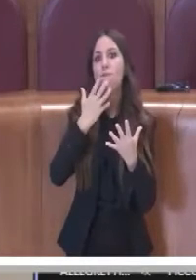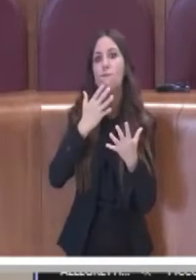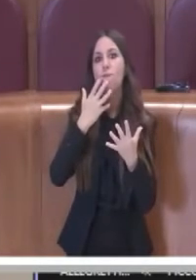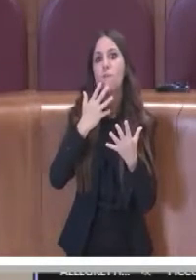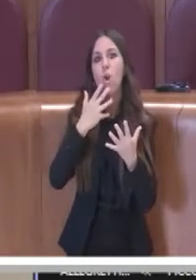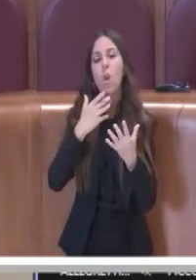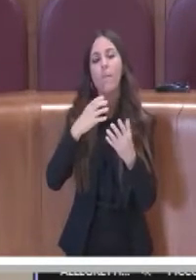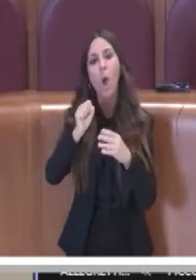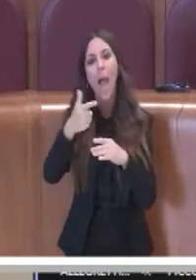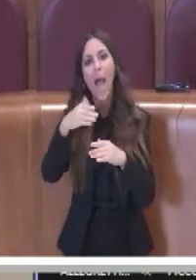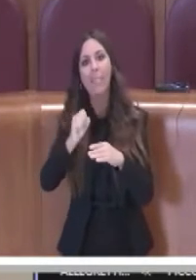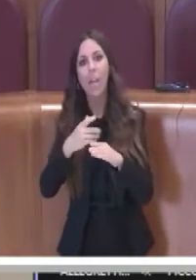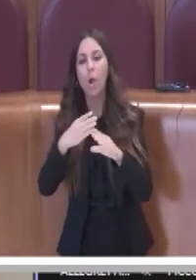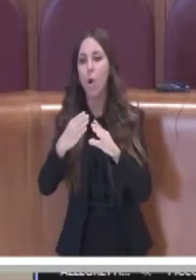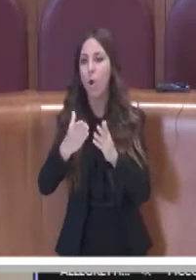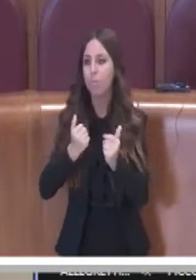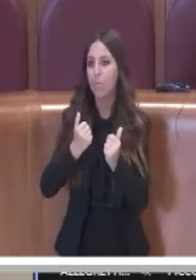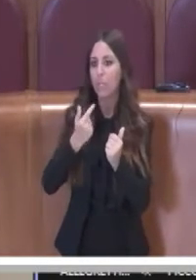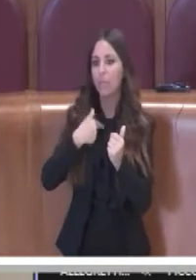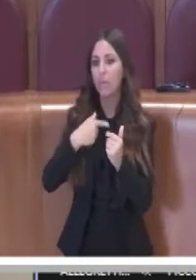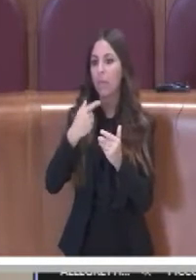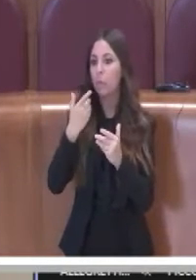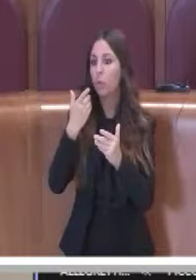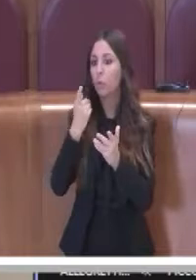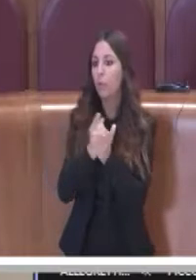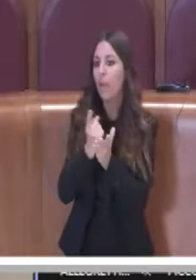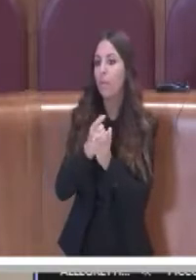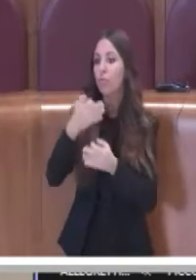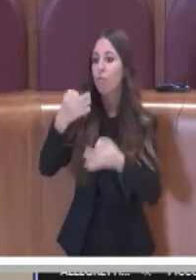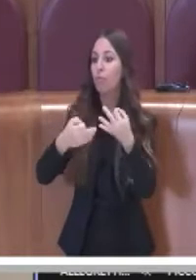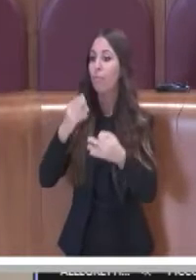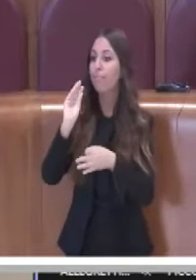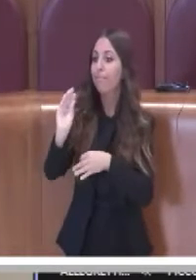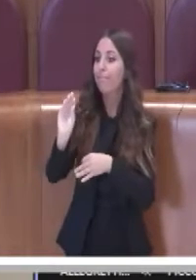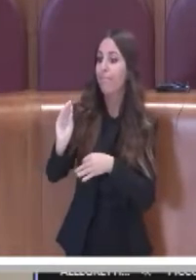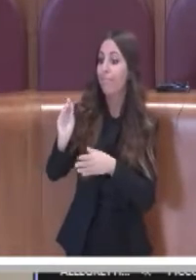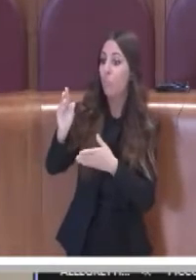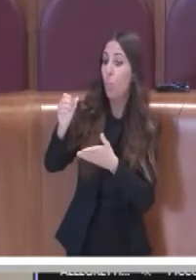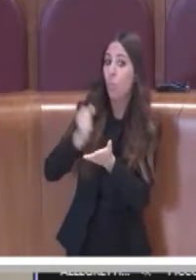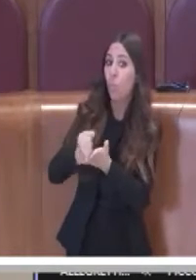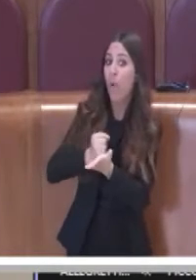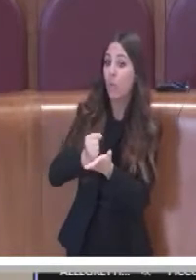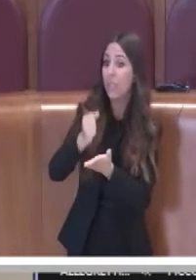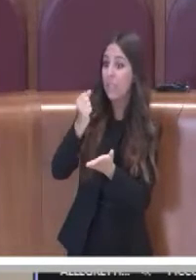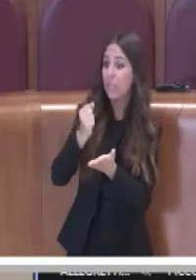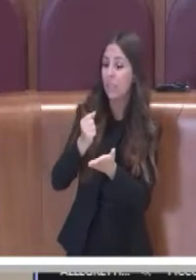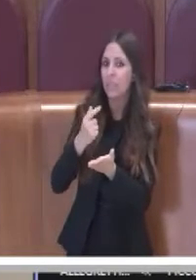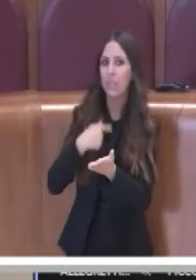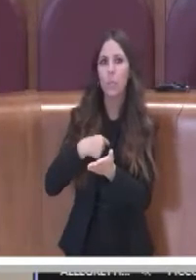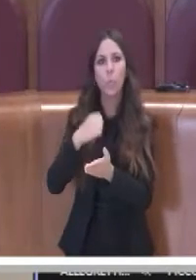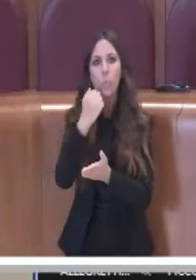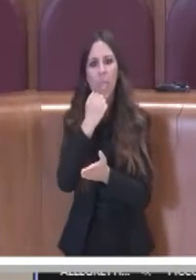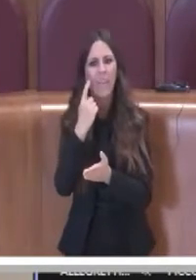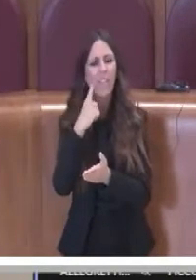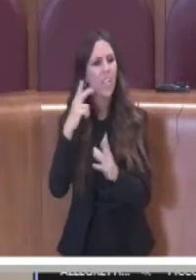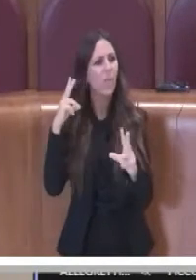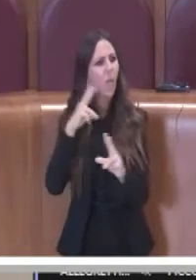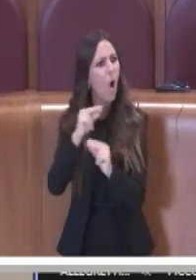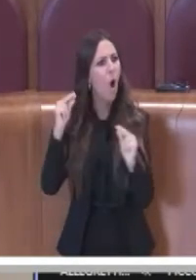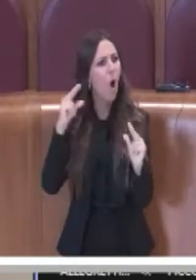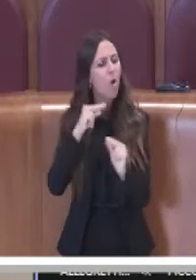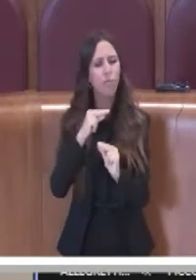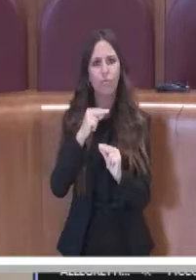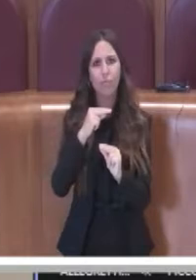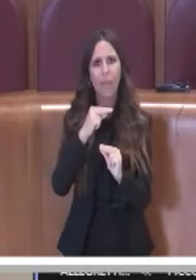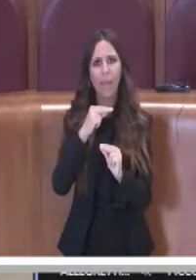in più in ATAC dovevamo andare da un giudice e chiedergli il permesso. Scusate, sento delle voci di sottofondo e non